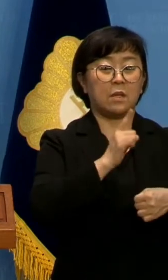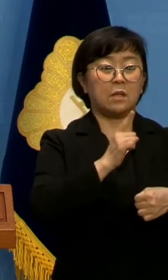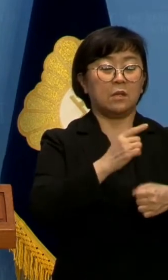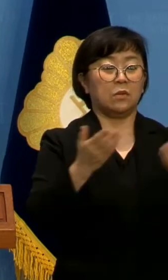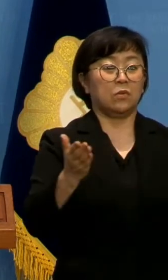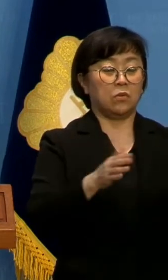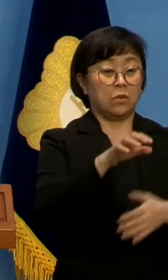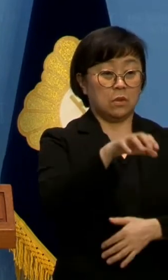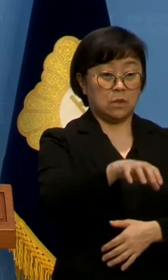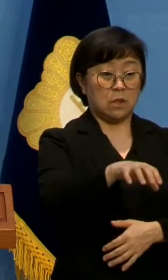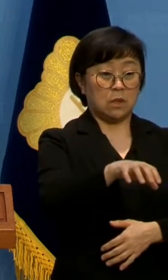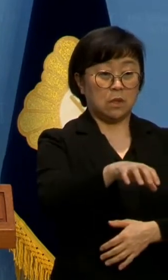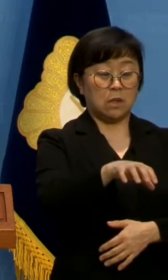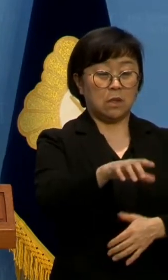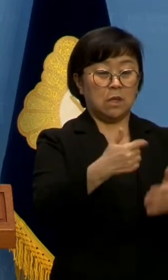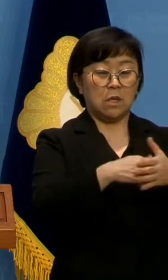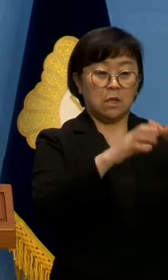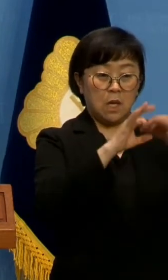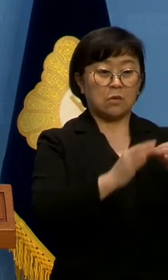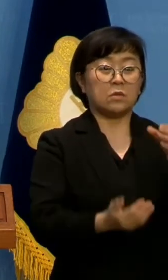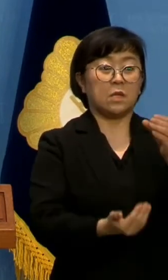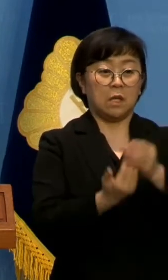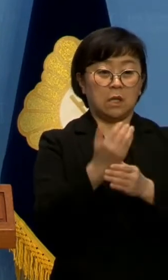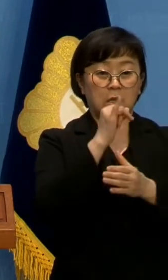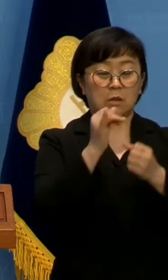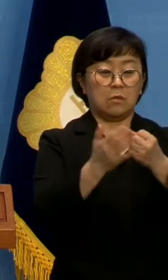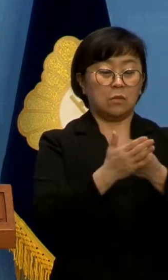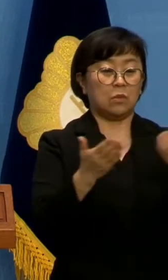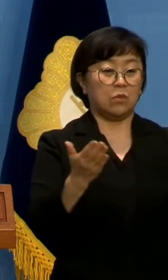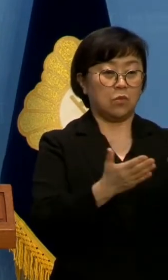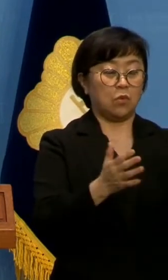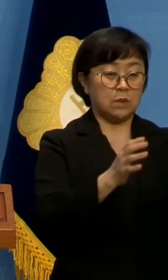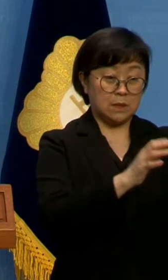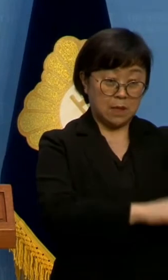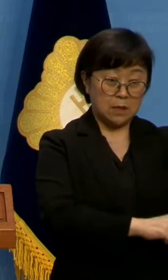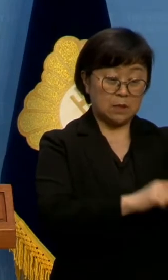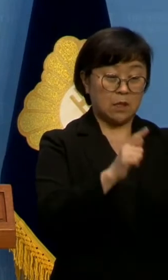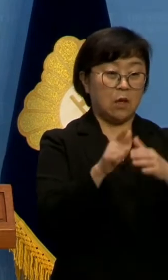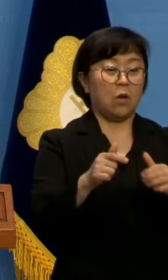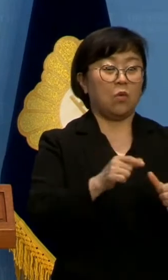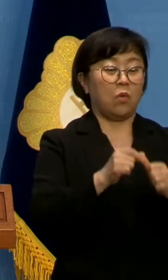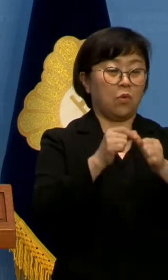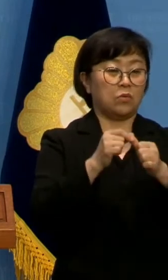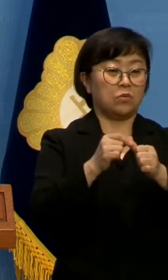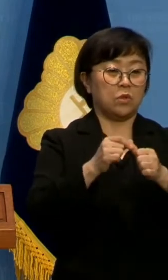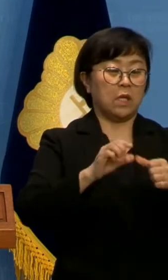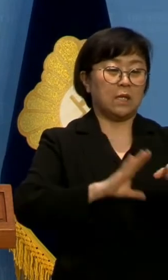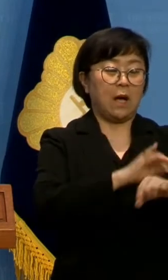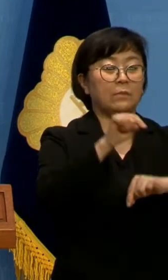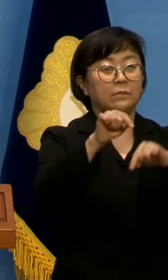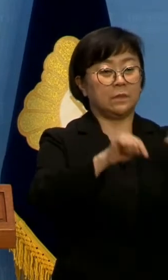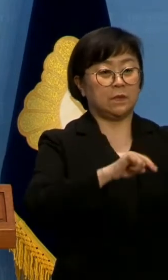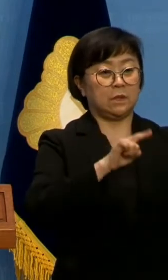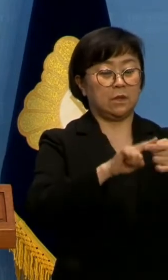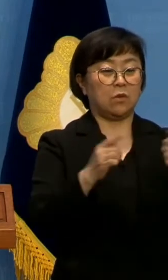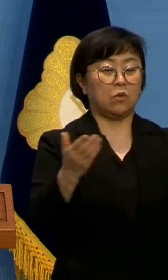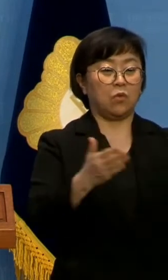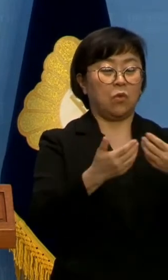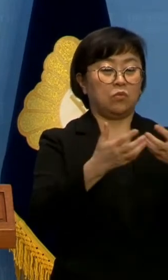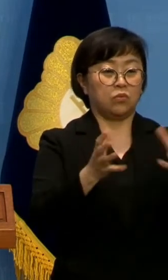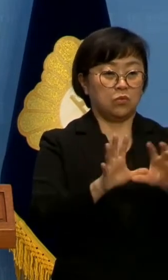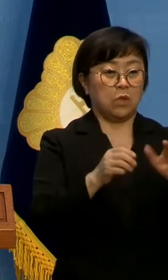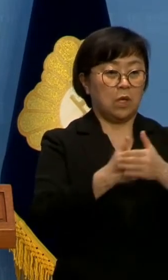노동현장에서 지속적으로 벌어지고 있는 노동착취와 고용주의 갑질에 대해 노동부가